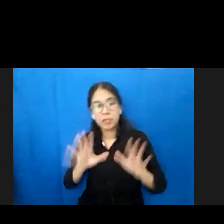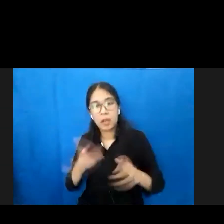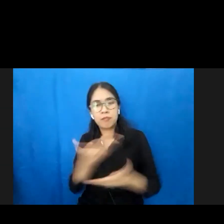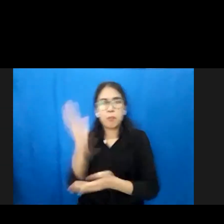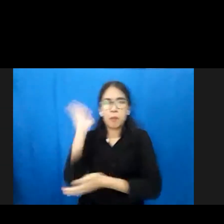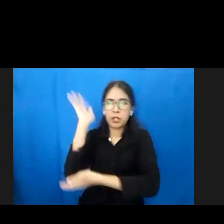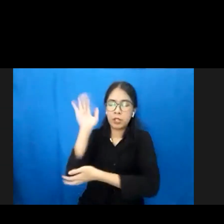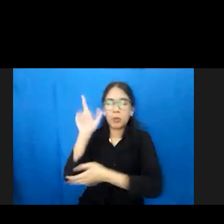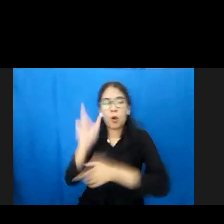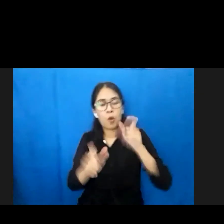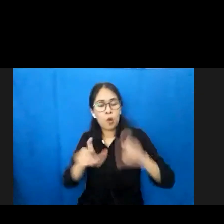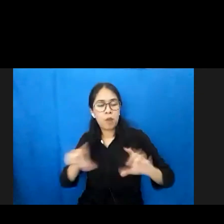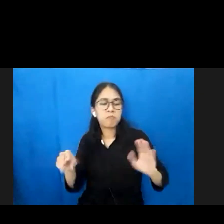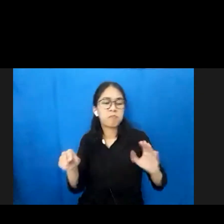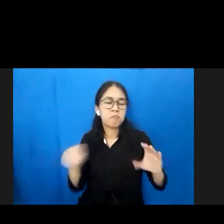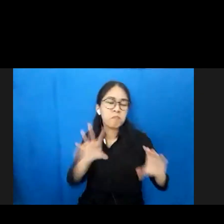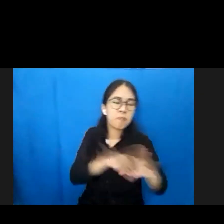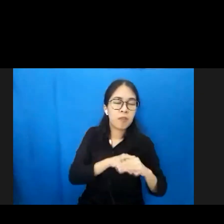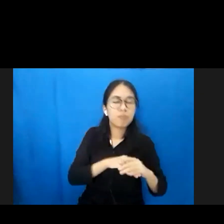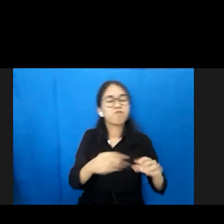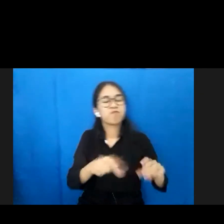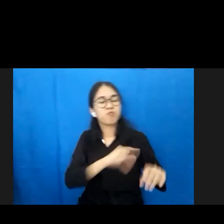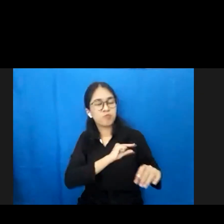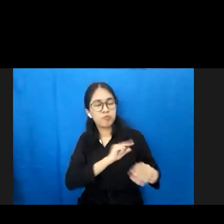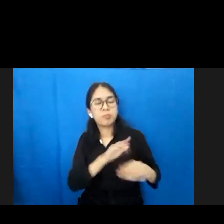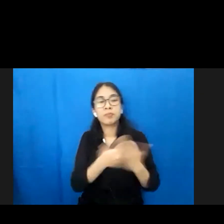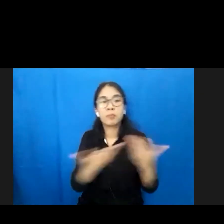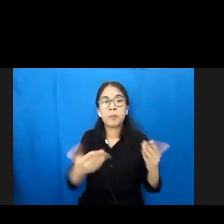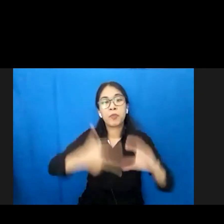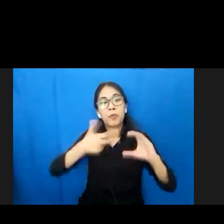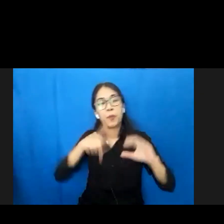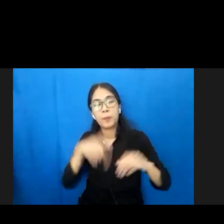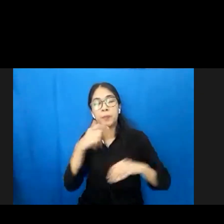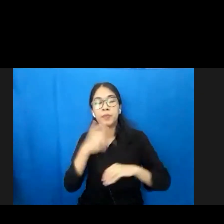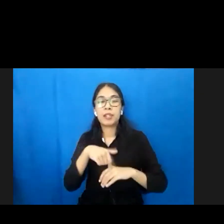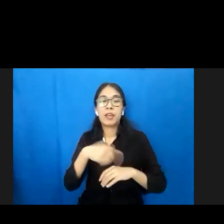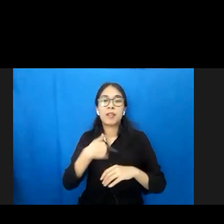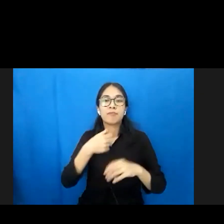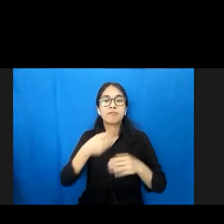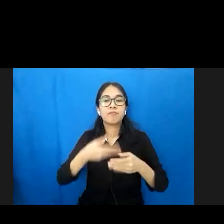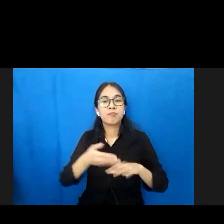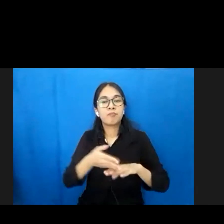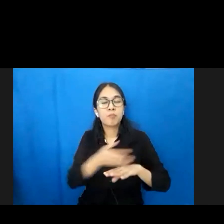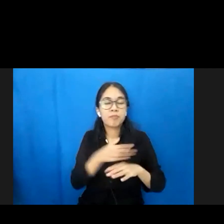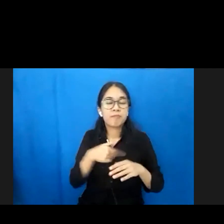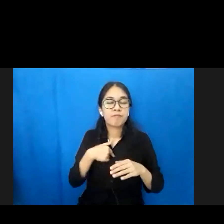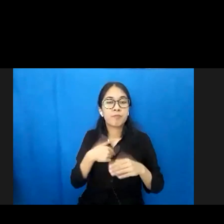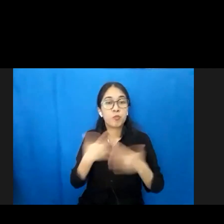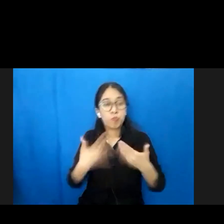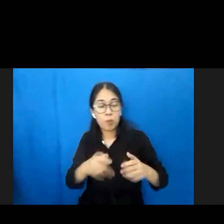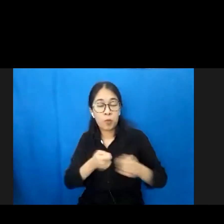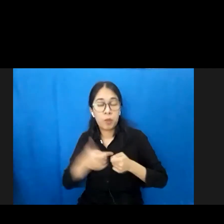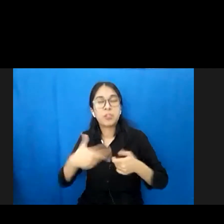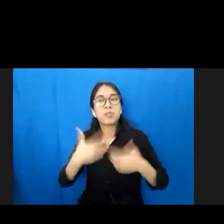berpartisipasi dalam kegiatan virtual kali ini akhir kata saya selaku moderator undur diri semoga kita dapat bertemu kembali dalam